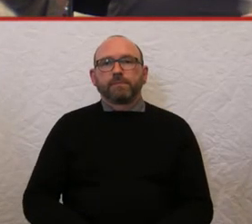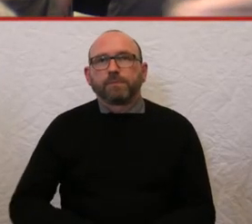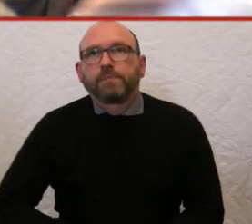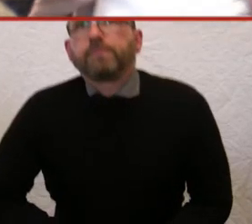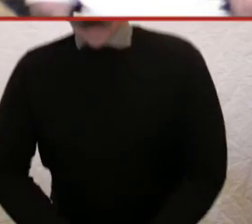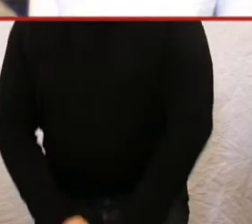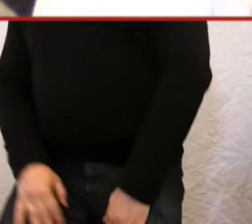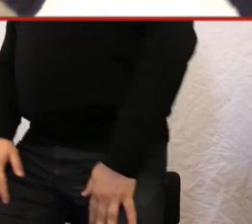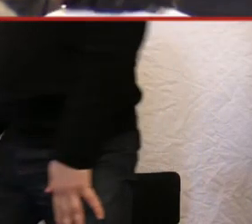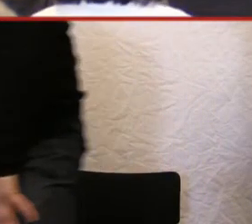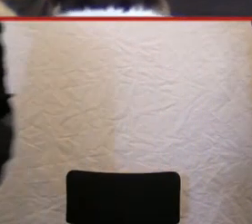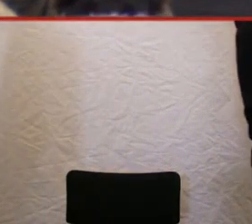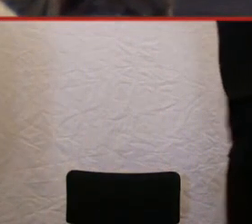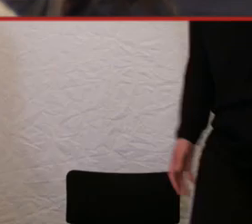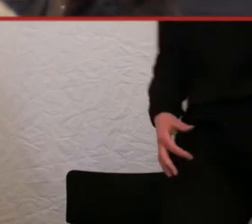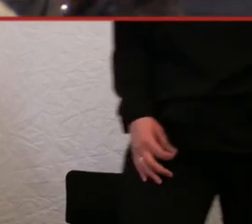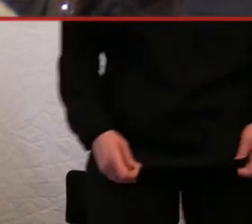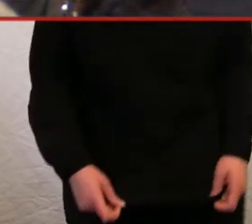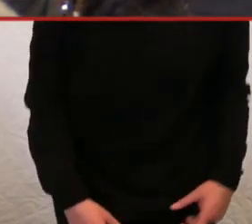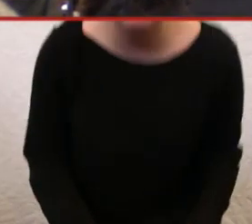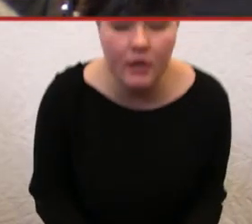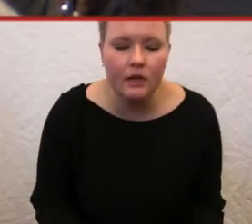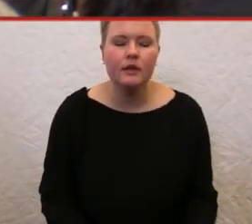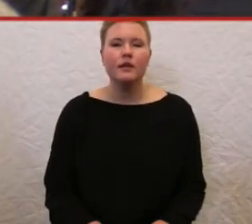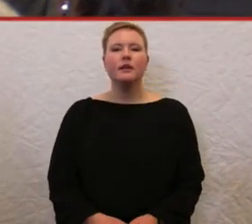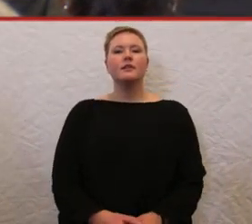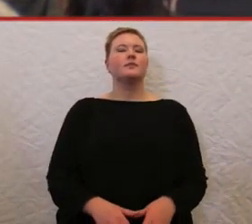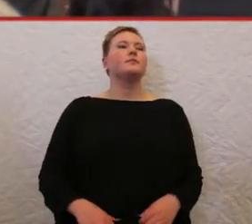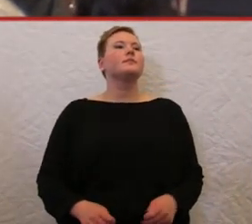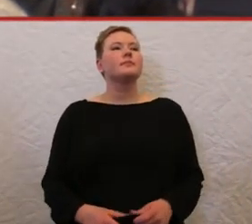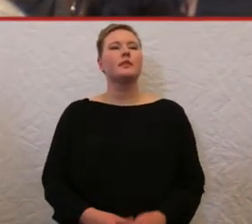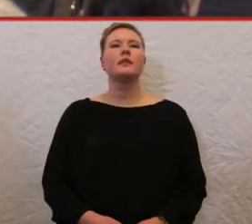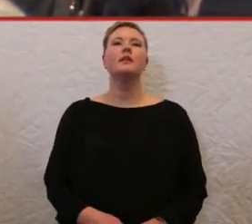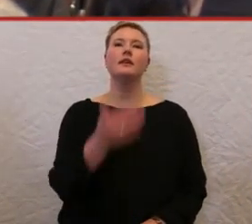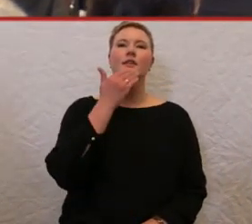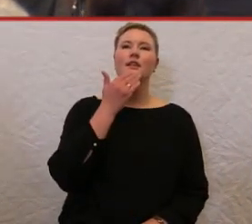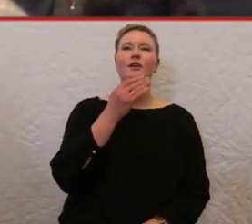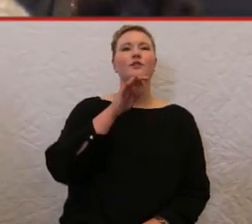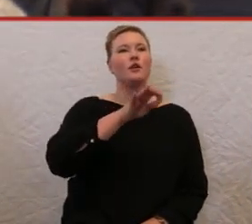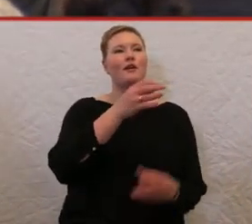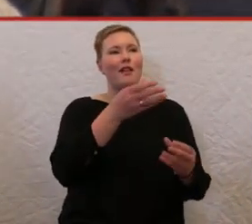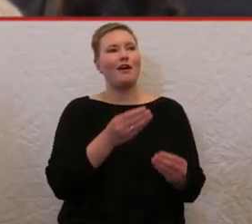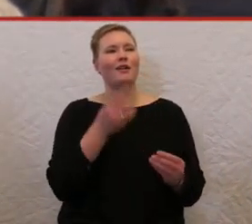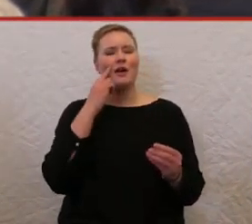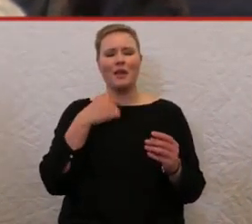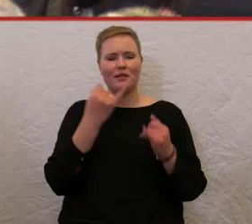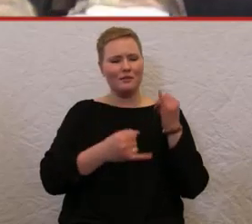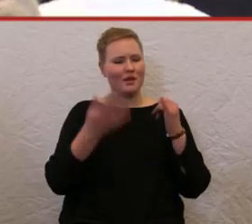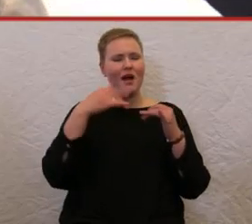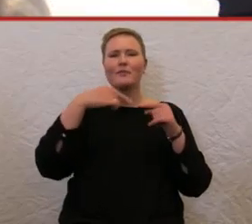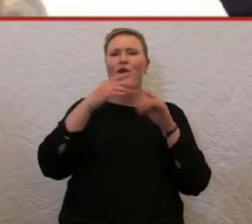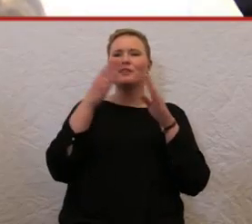Vielen Dank für die Einladung. Ich muss zugeben, das letzte Mal, als ich im Abgeordnetenhaus Berlin war, da war ich glaube ich in der 9. Klasse.